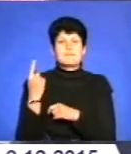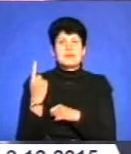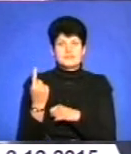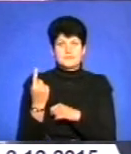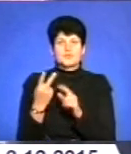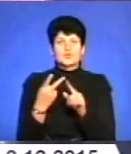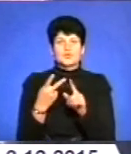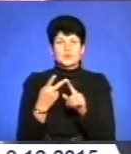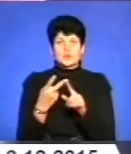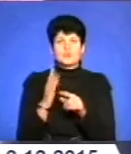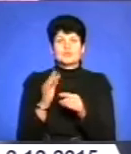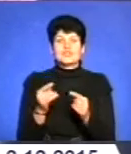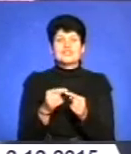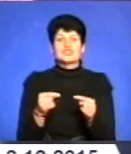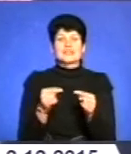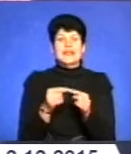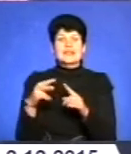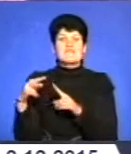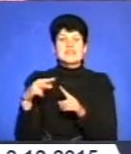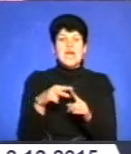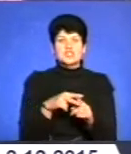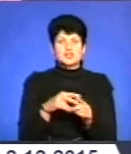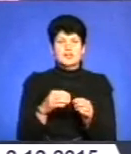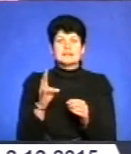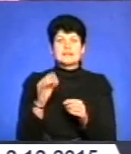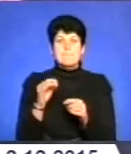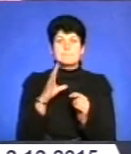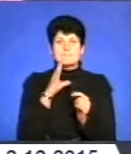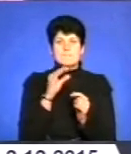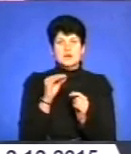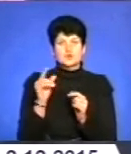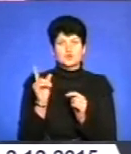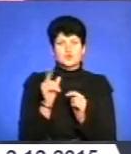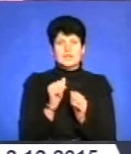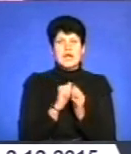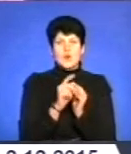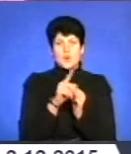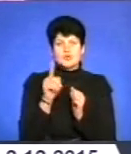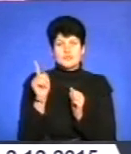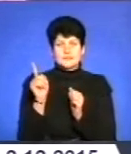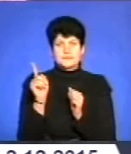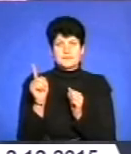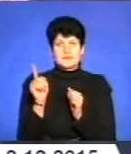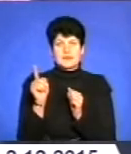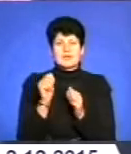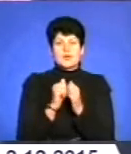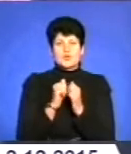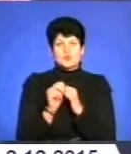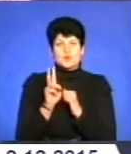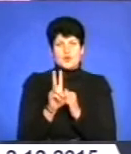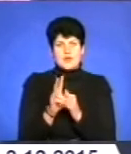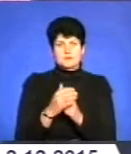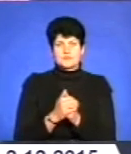Друге, ми будемо мати чітке навантаження на маршрут, на кожен, і безпосередньо на кожен тролейбус.